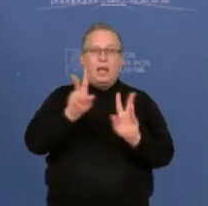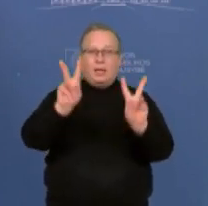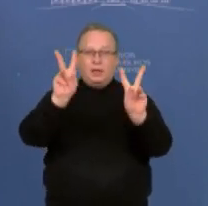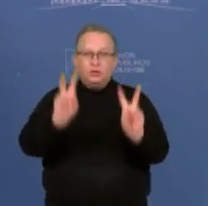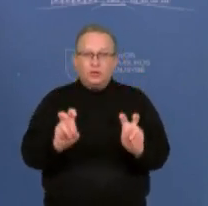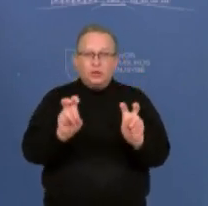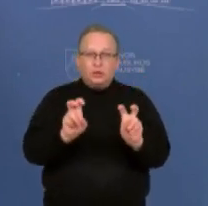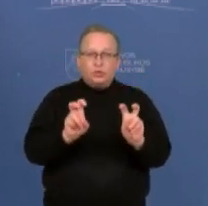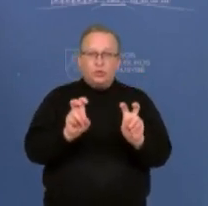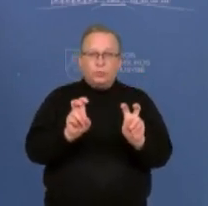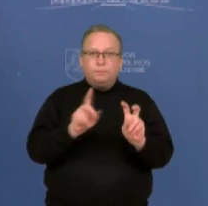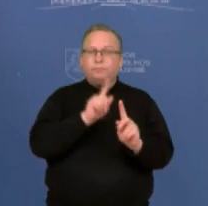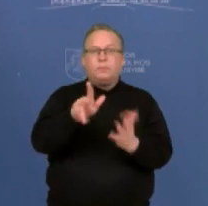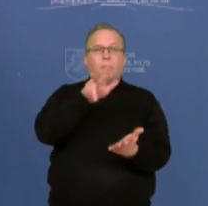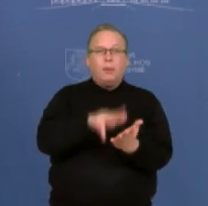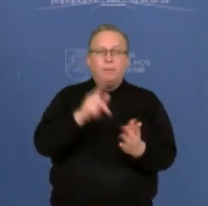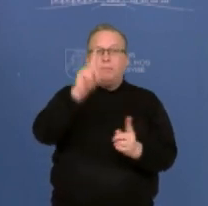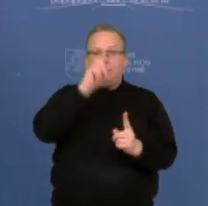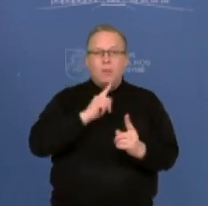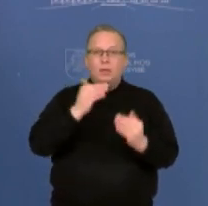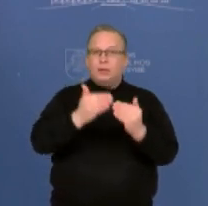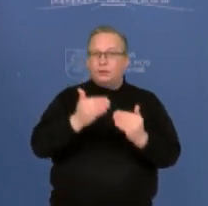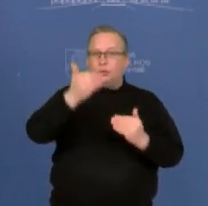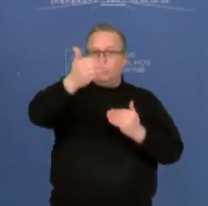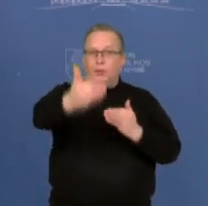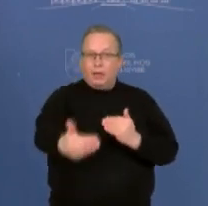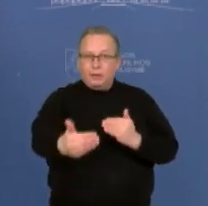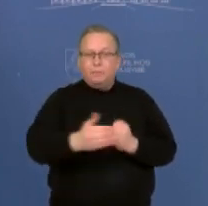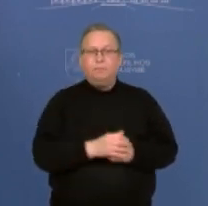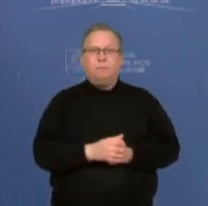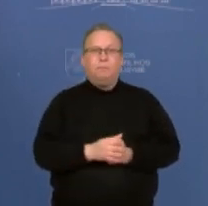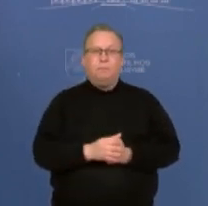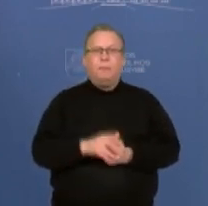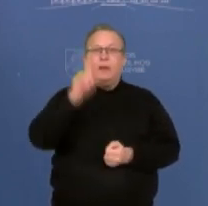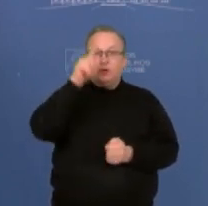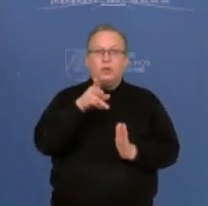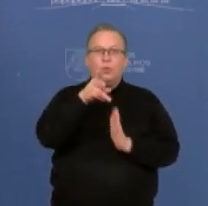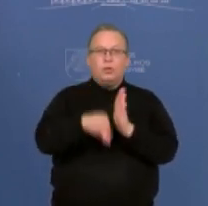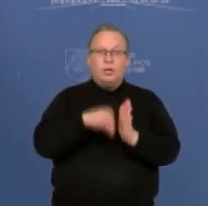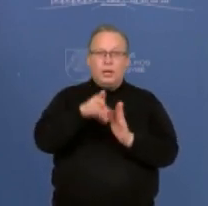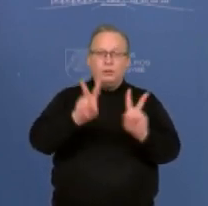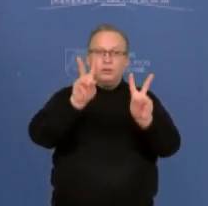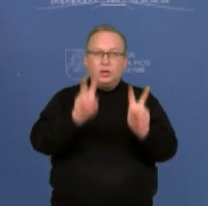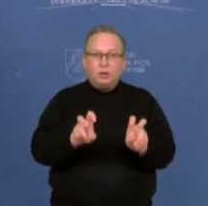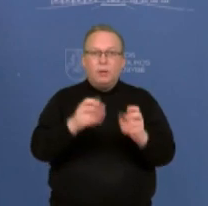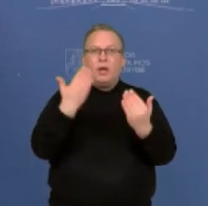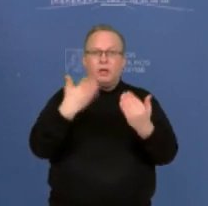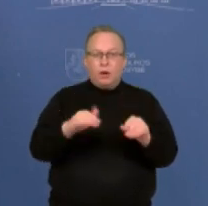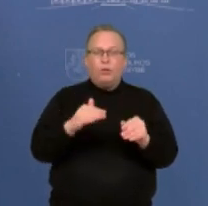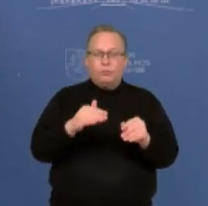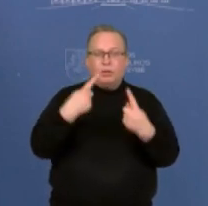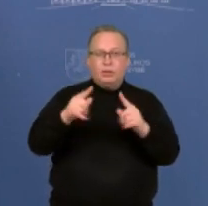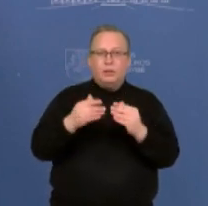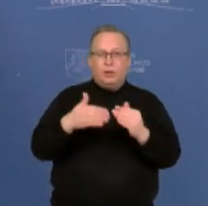vežimo tvarkaraštis tvirtinamas mėnesių į priekį. Kiek žinau, gėlėžinkeliai kitą pusę jau yra informavę, kad